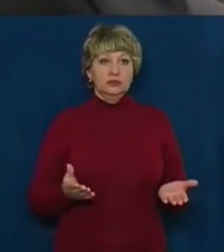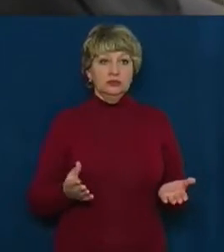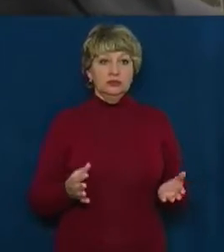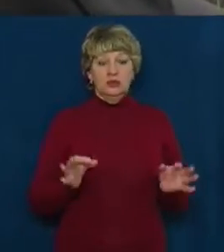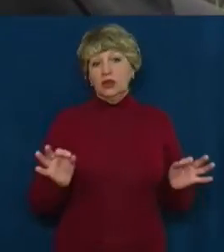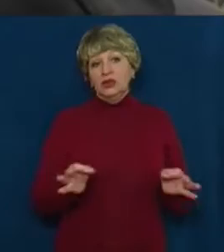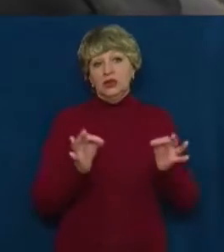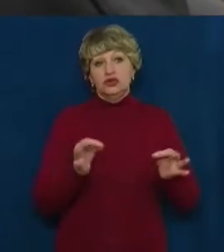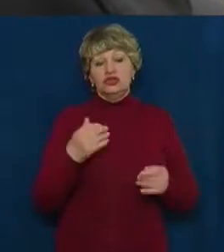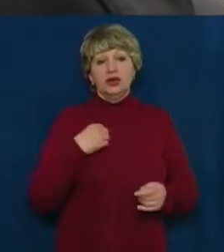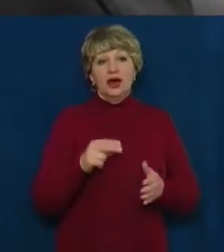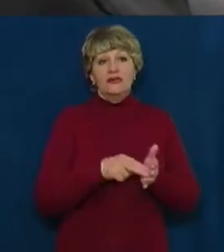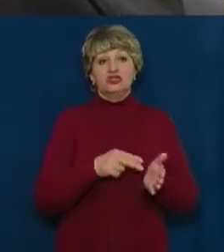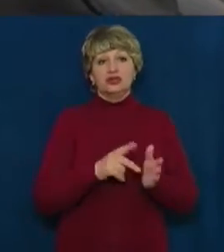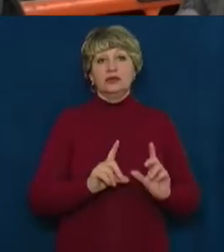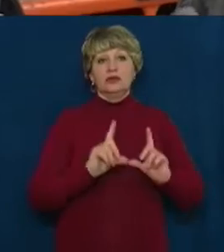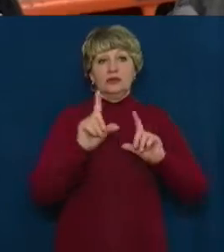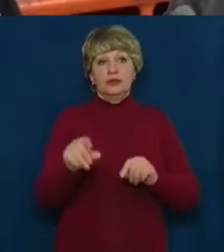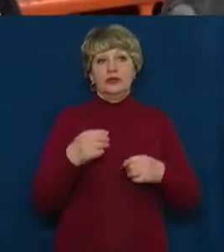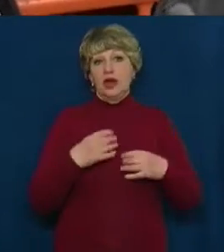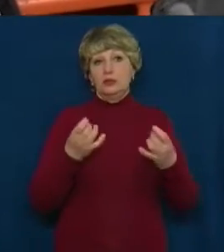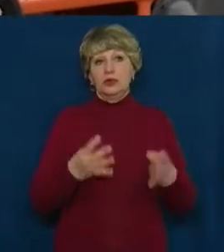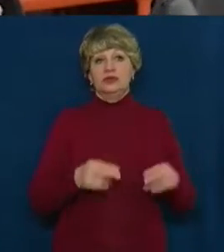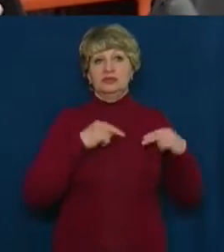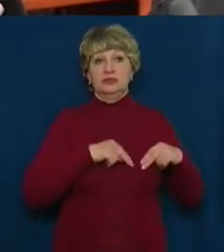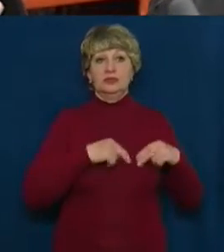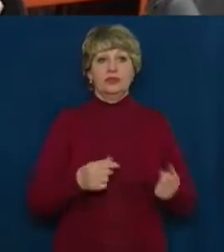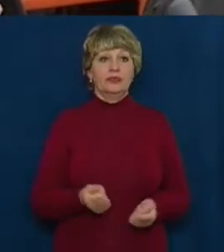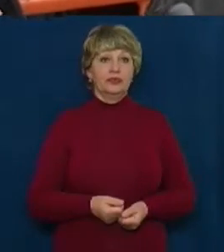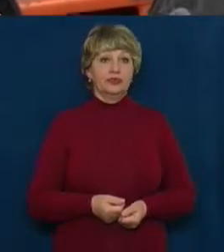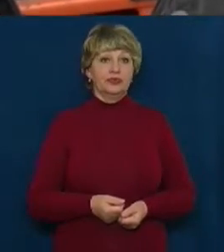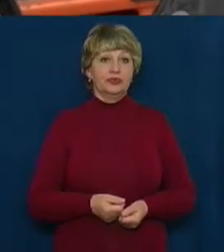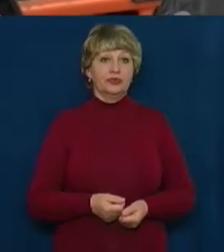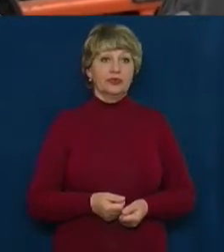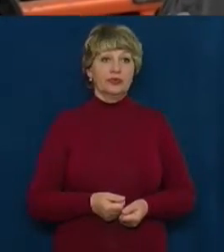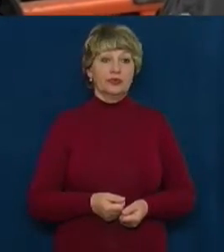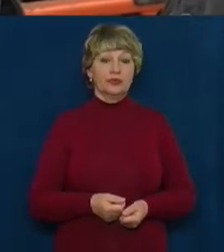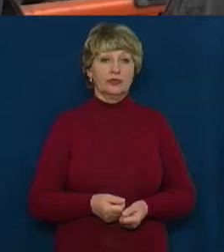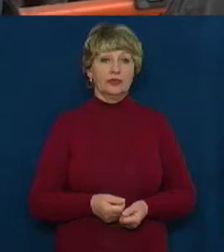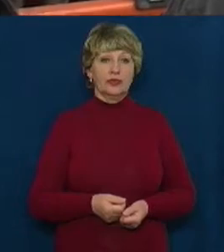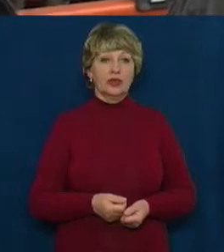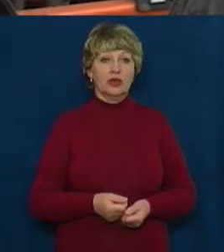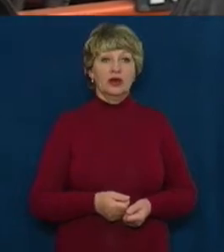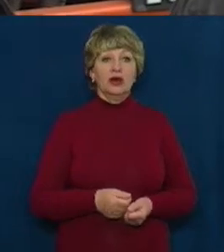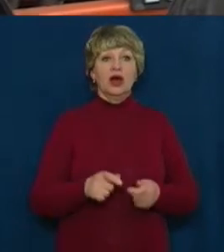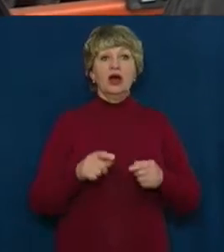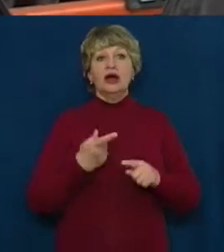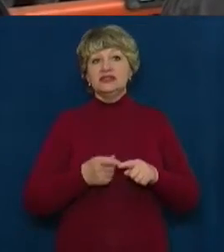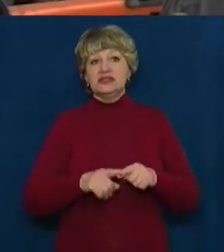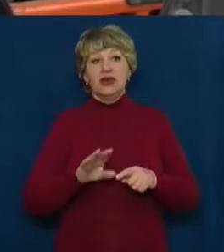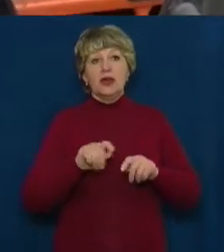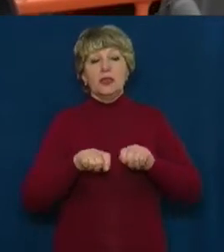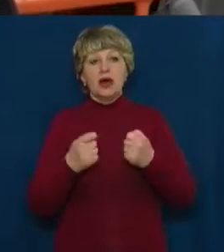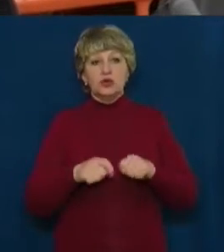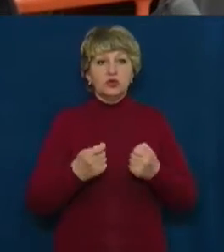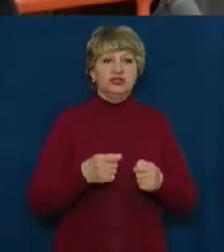і буду по грузу. Я в товаристві працюю. Згодяємо автомобіль, об'ясняємо поділю, що він нарушив. Згідно, він згодом